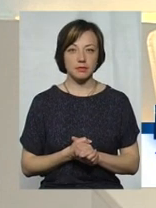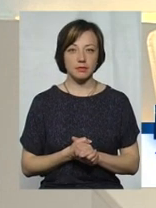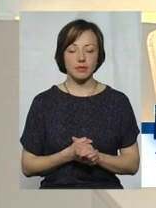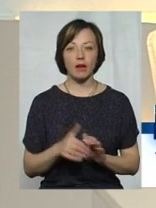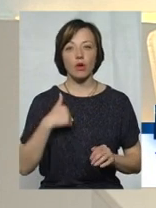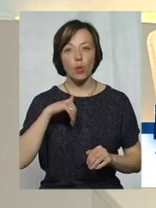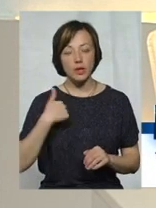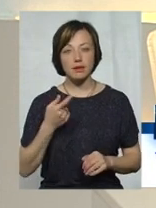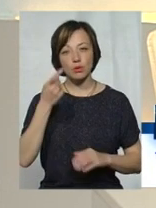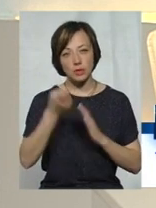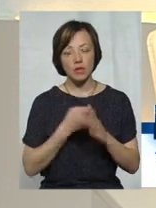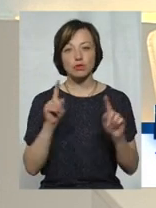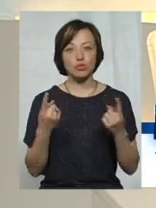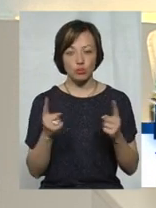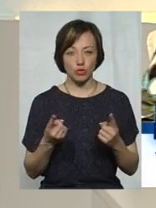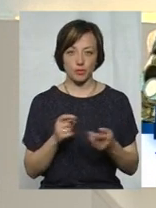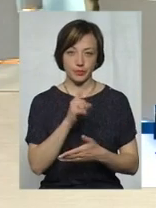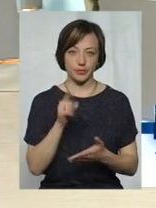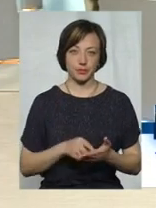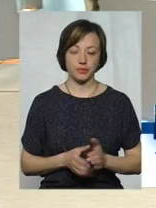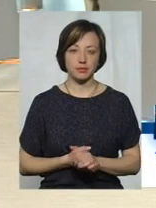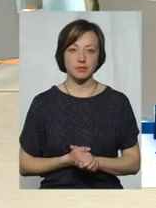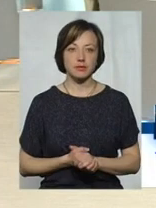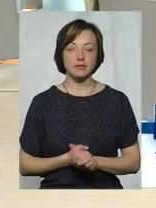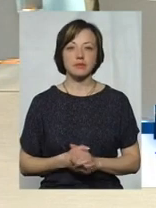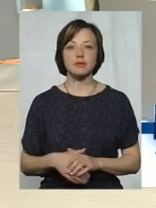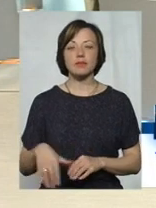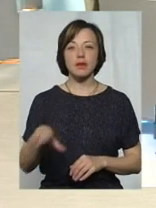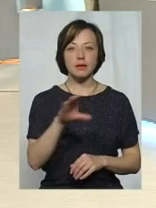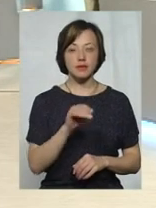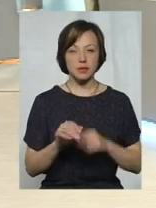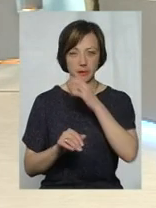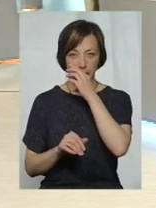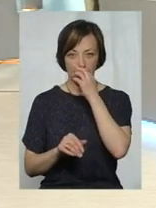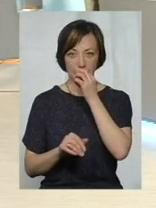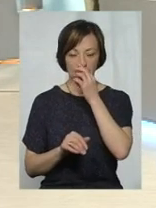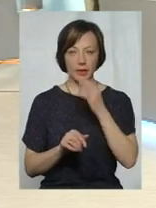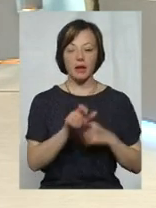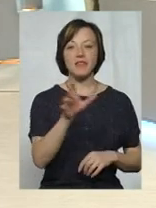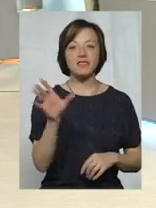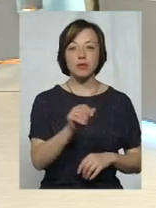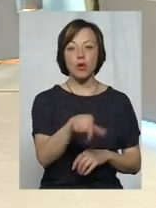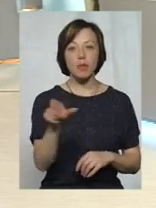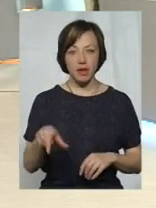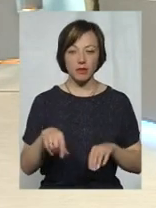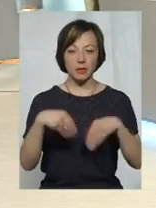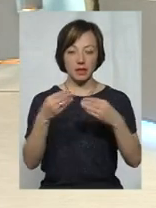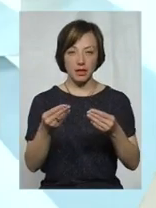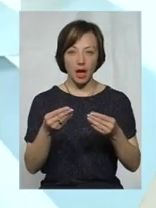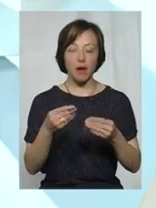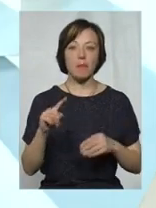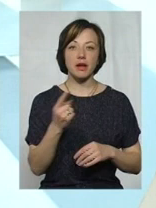Я би хотіла знати, чому. Всім громадянам, яким буде призначено з 1 травня нульові